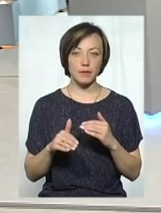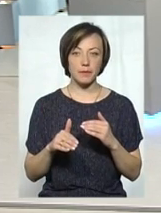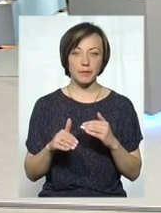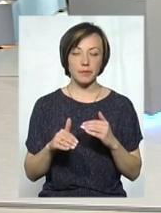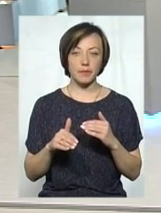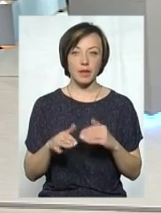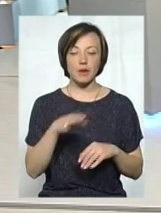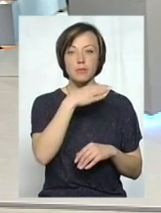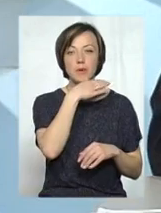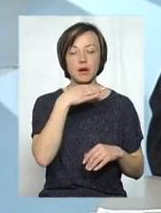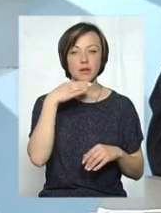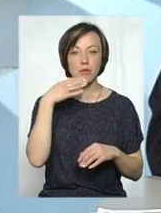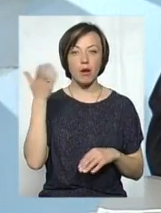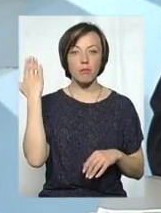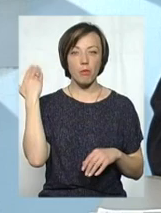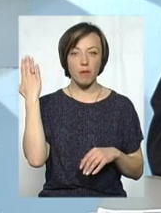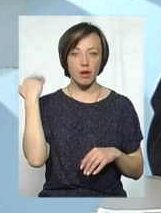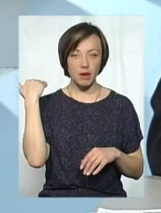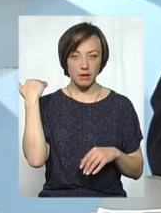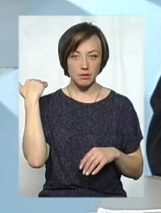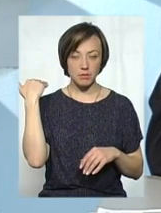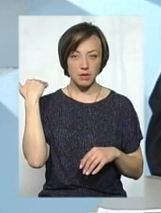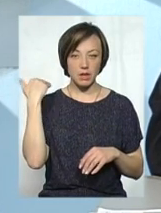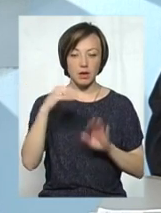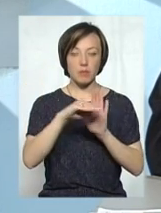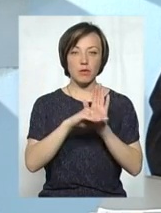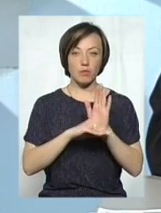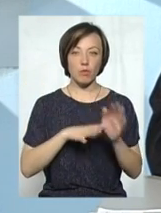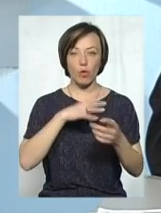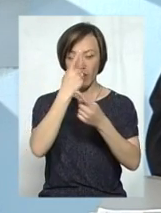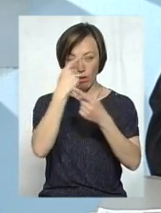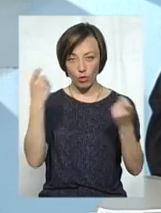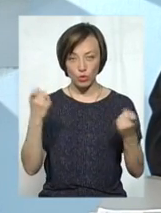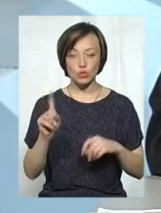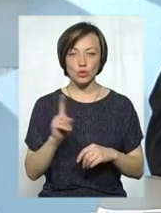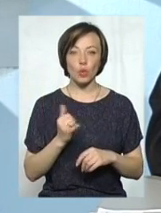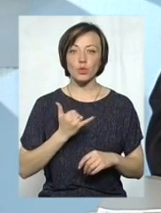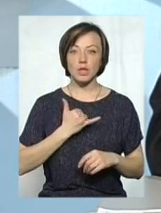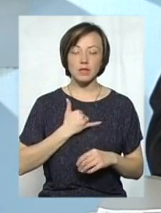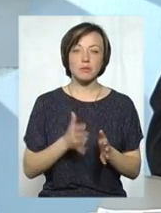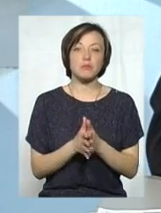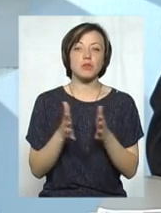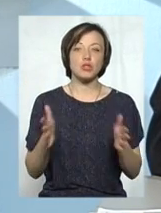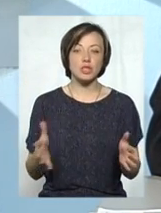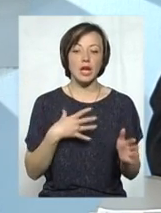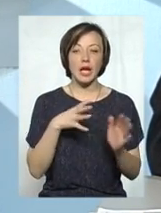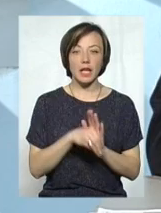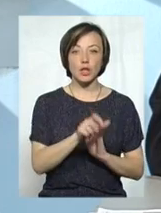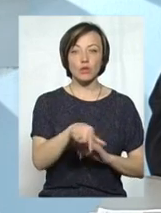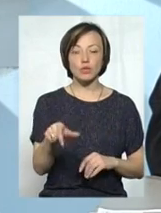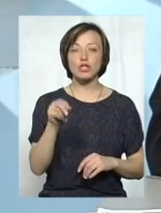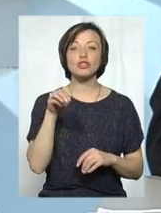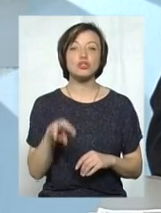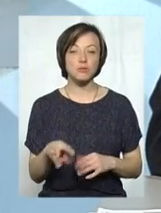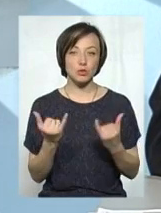вже багатьма попередніми передачами було наголошено те, що в нас набагато більше гіне людей, ніж на